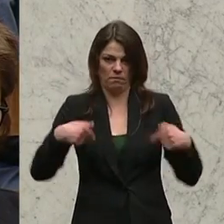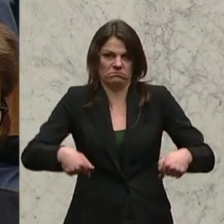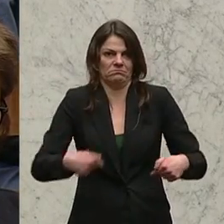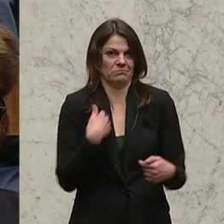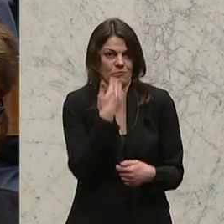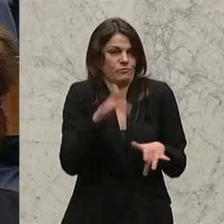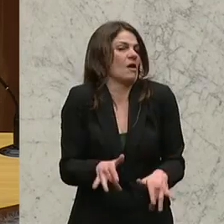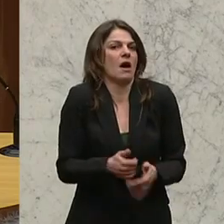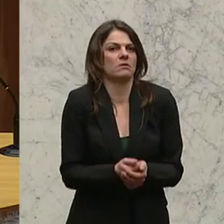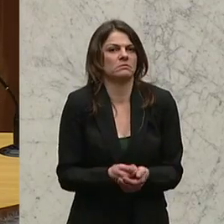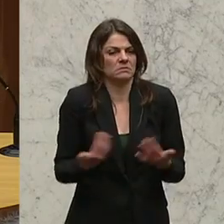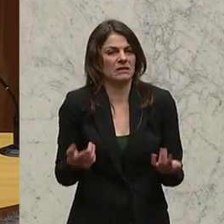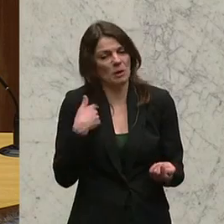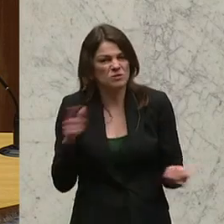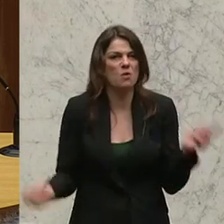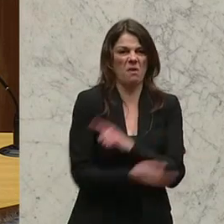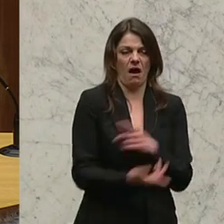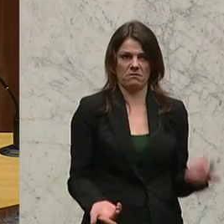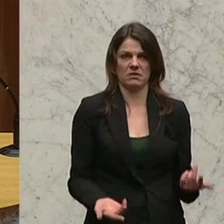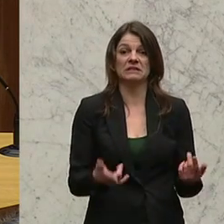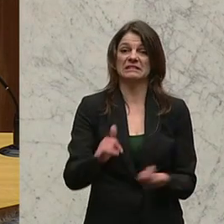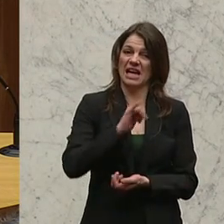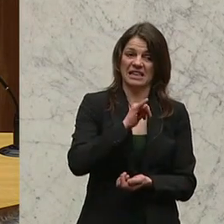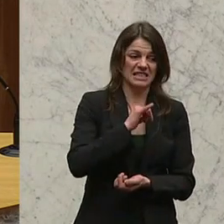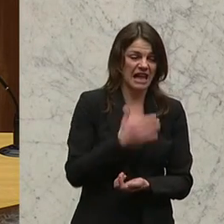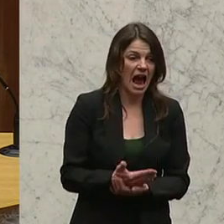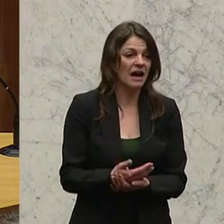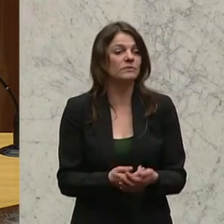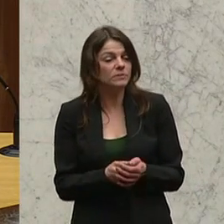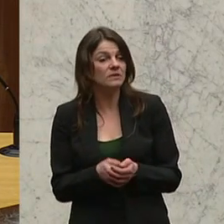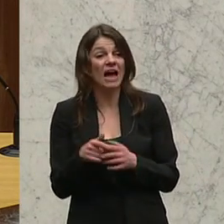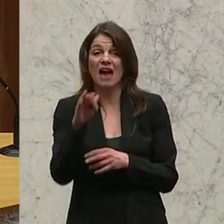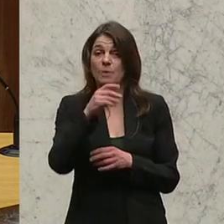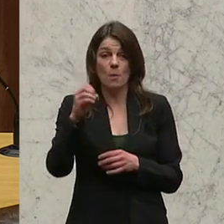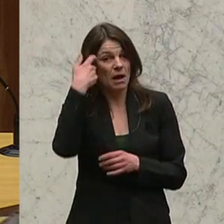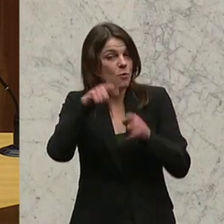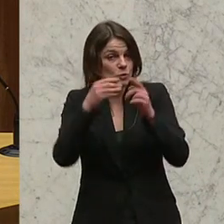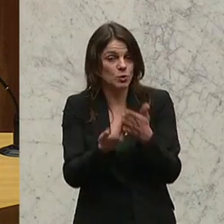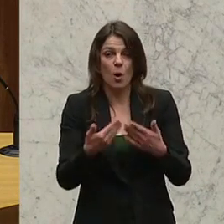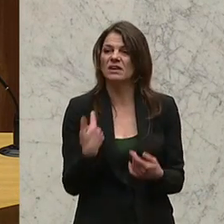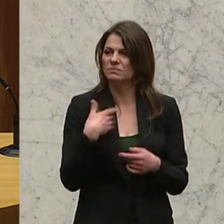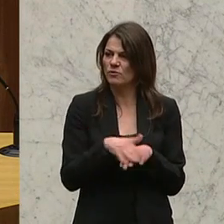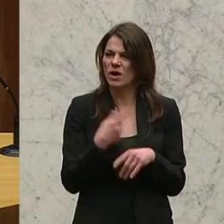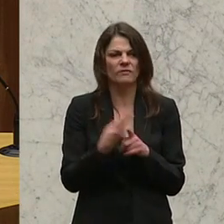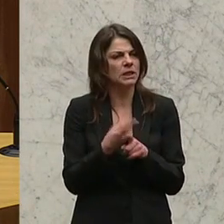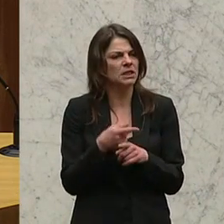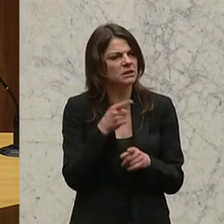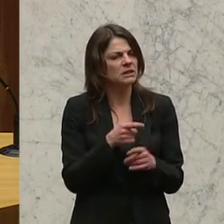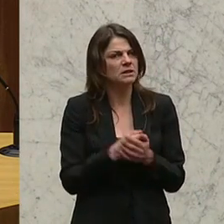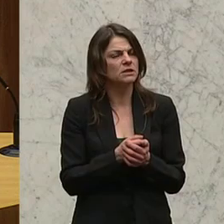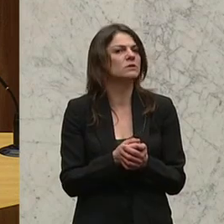schlicht und einfach nicht. Es ist genau umgekehrt. Es ist interessant, dass die FPÖ auch diese Position einnimmt. Meiner Meinung nach ist es ein Schutz davor,